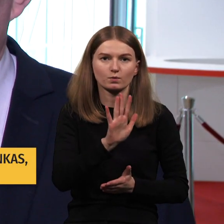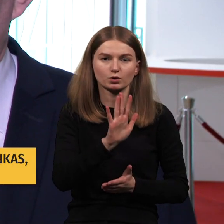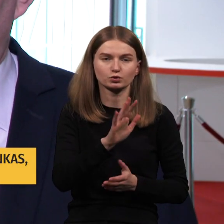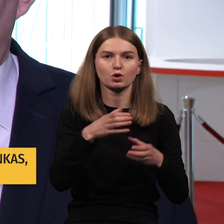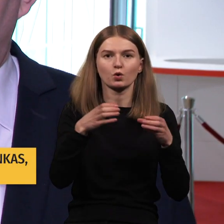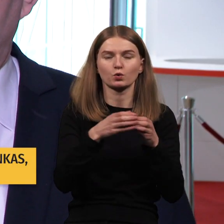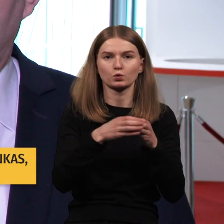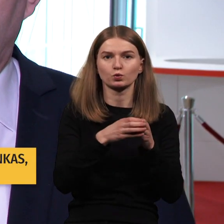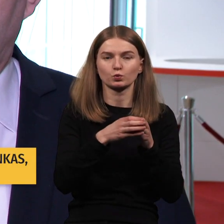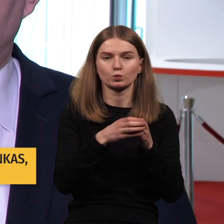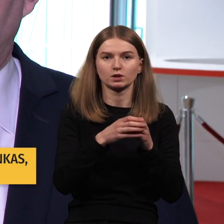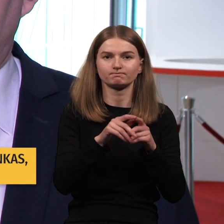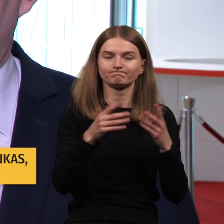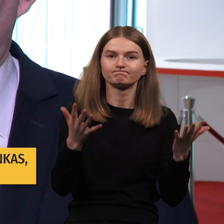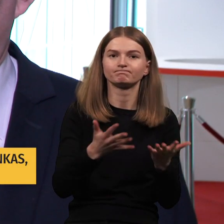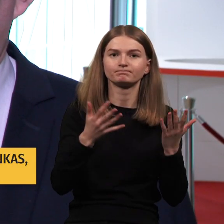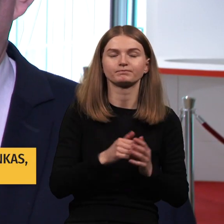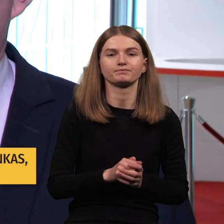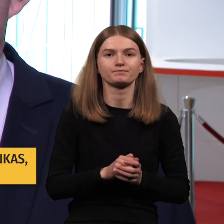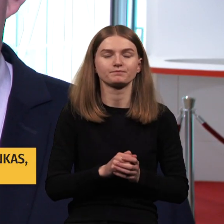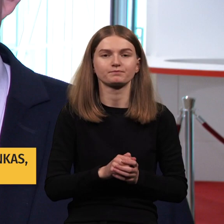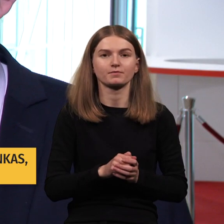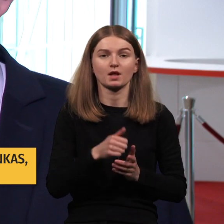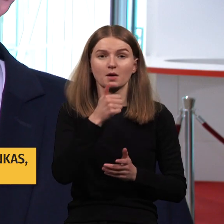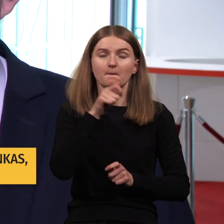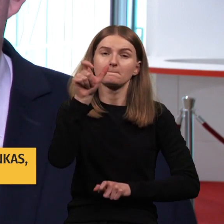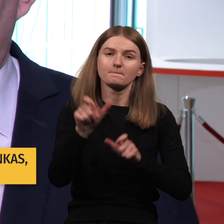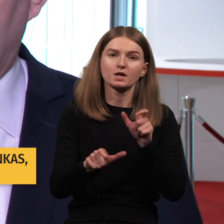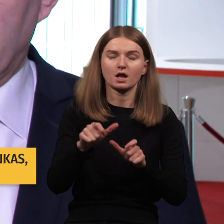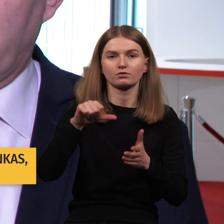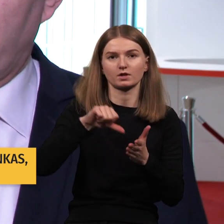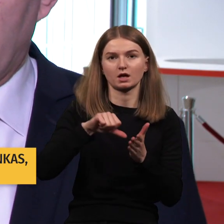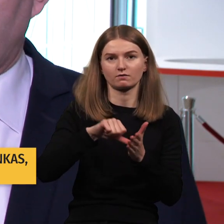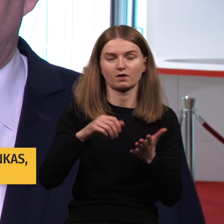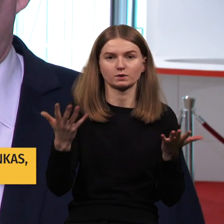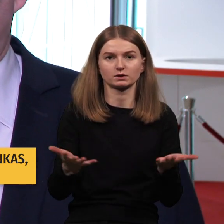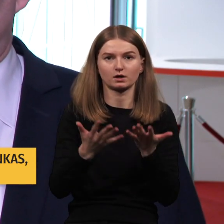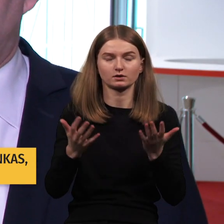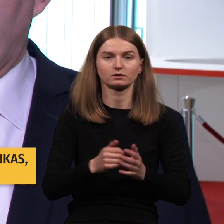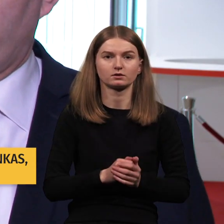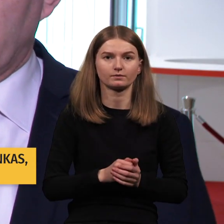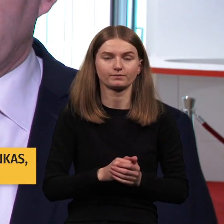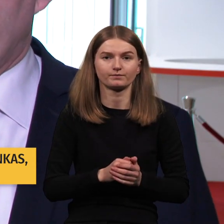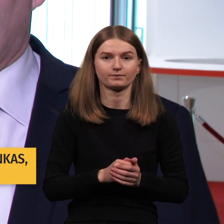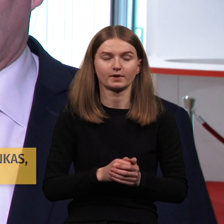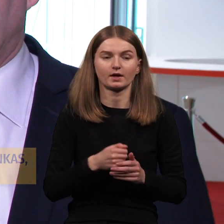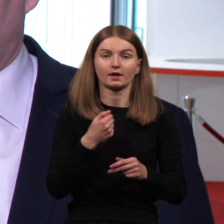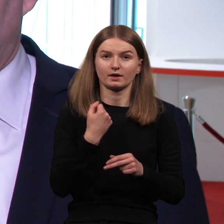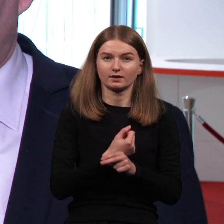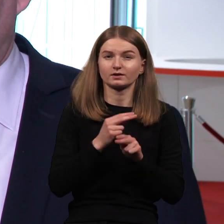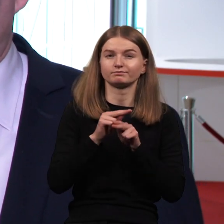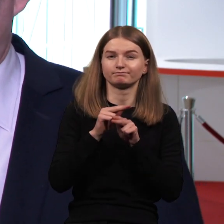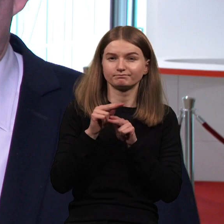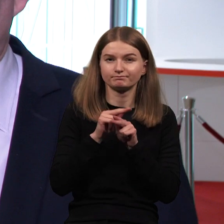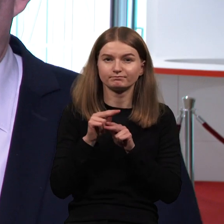įtraukimą į visus tos pilietinio dalyvavimo procesus. Tai yra ganas svarbu, aišku, tai reikėtų susikoreguoti, tokias